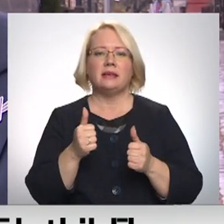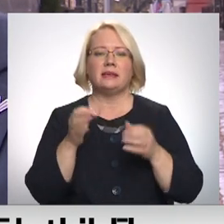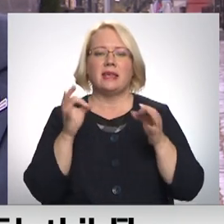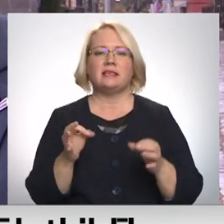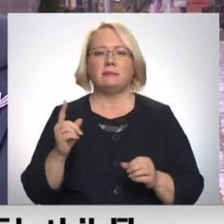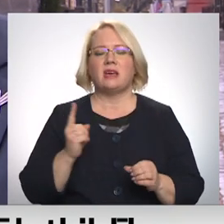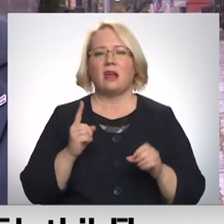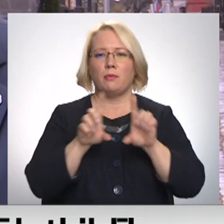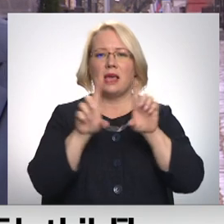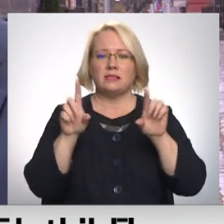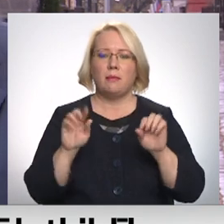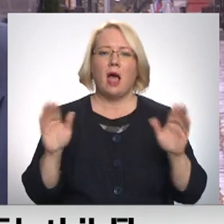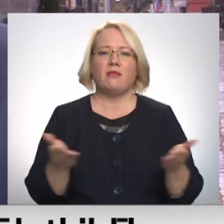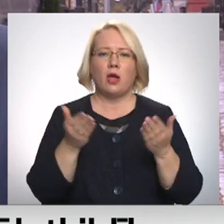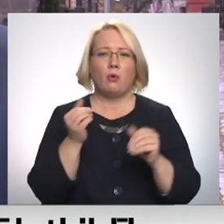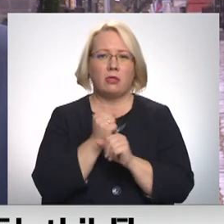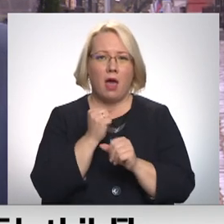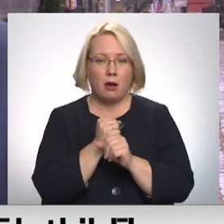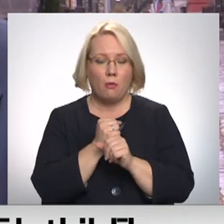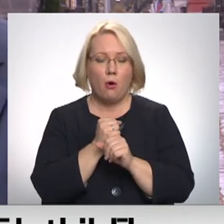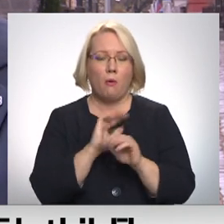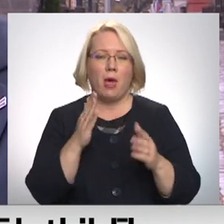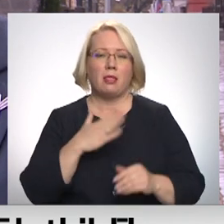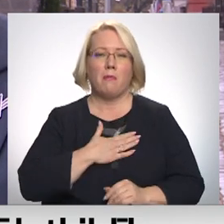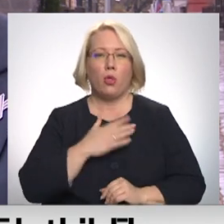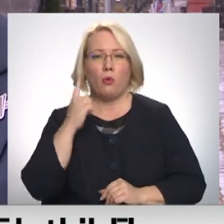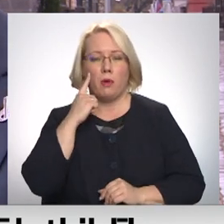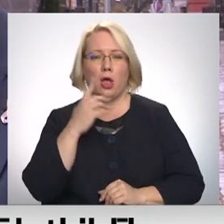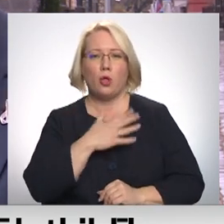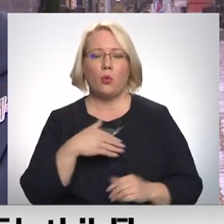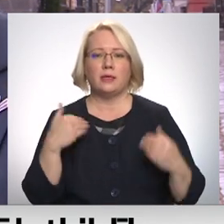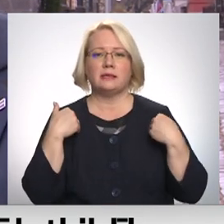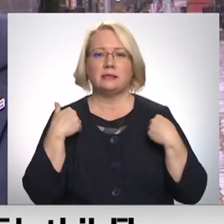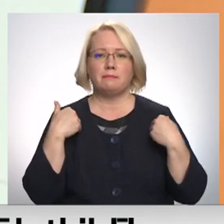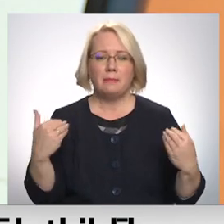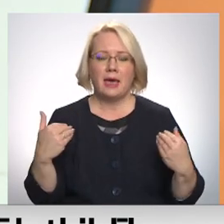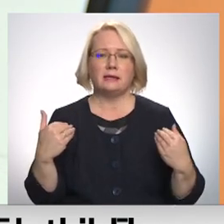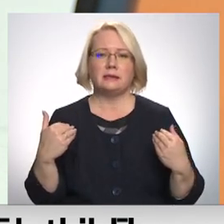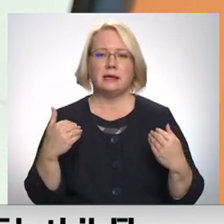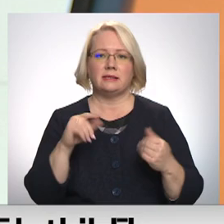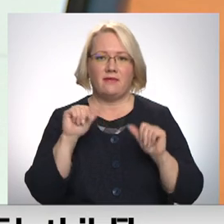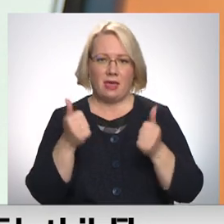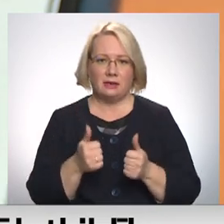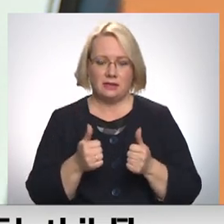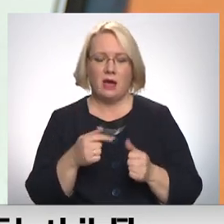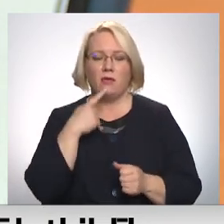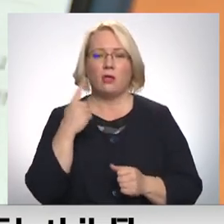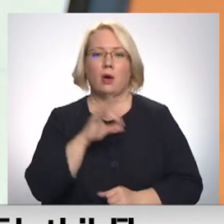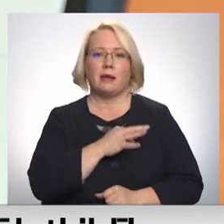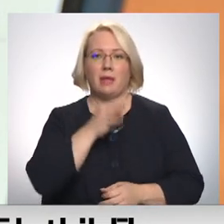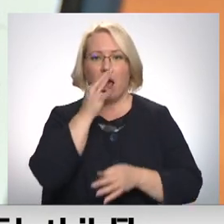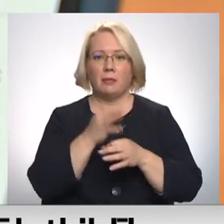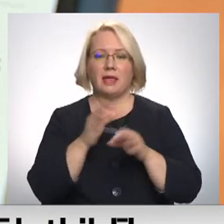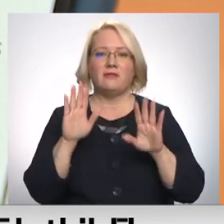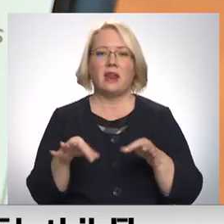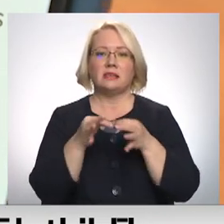atviegotu to darbu, bet arī ļoti jaudīgs preventīvs līdzeklis. Vienlaikus paredzēts, ka no krimināla atbildības